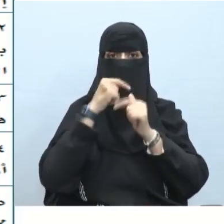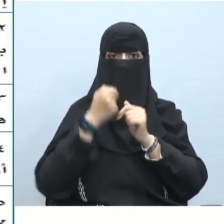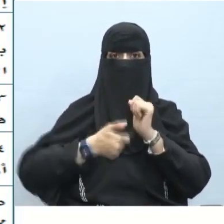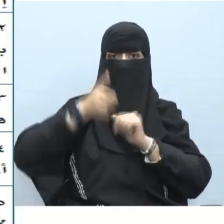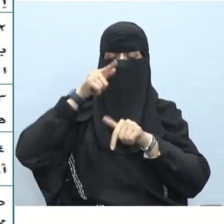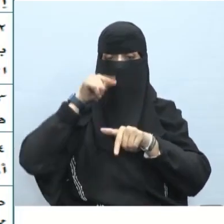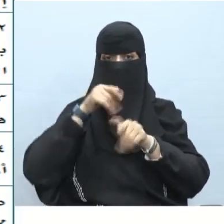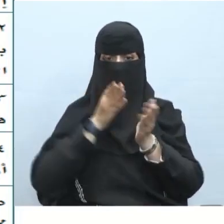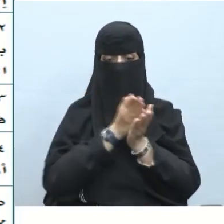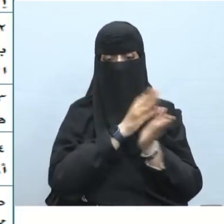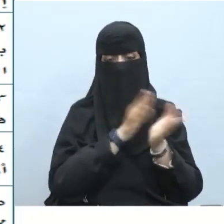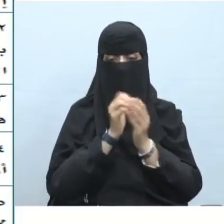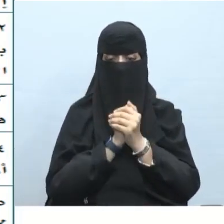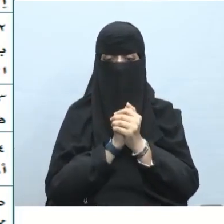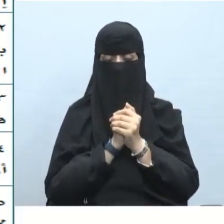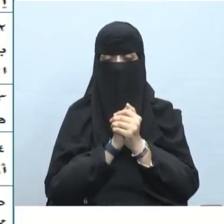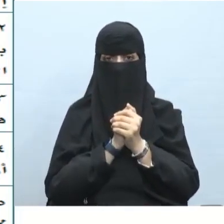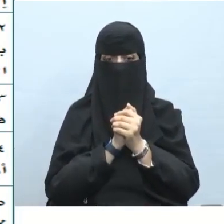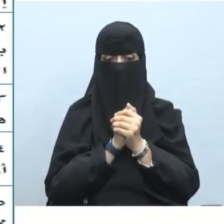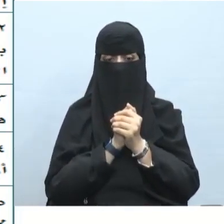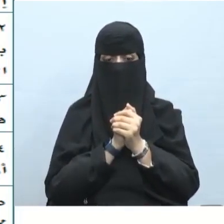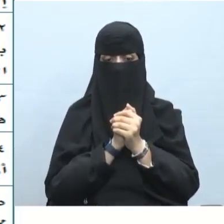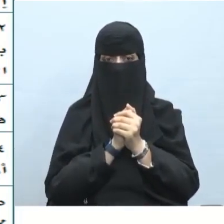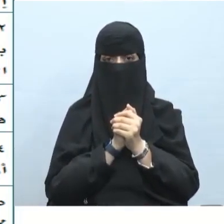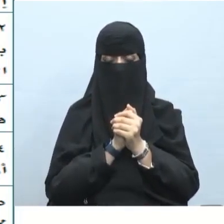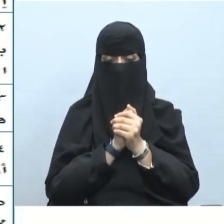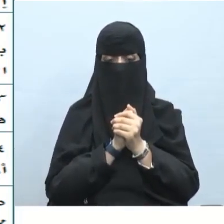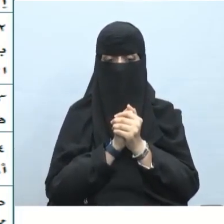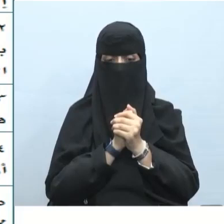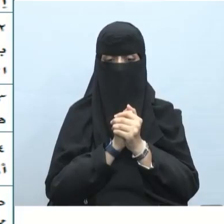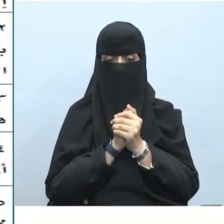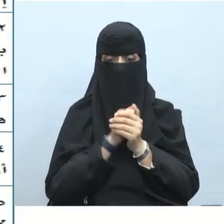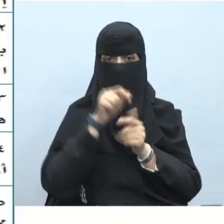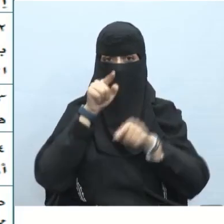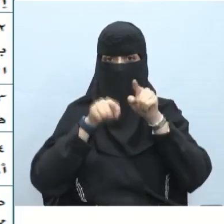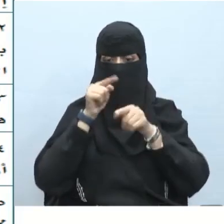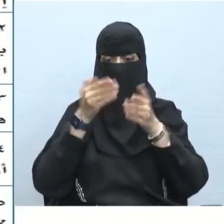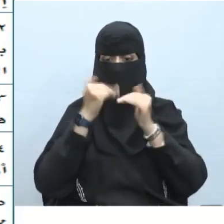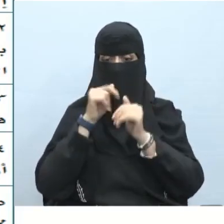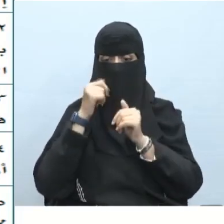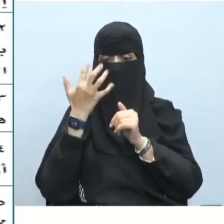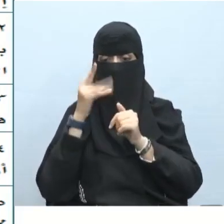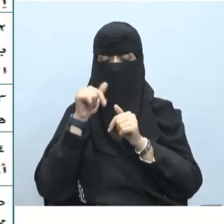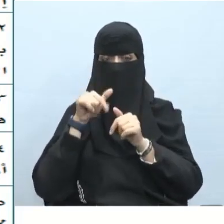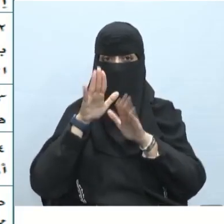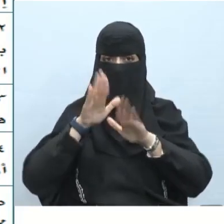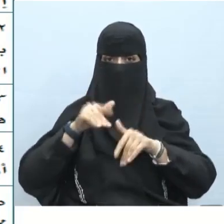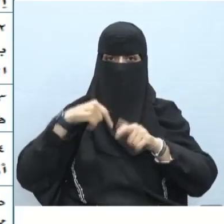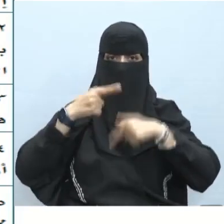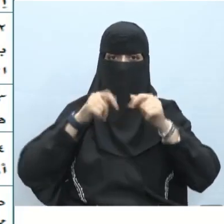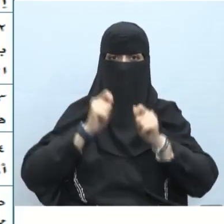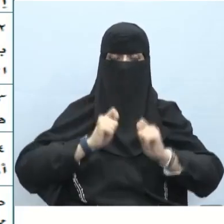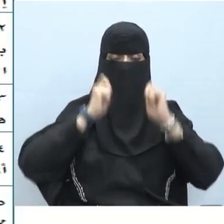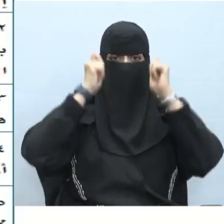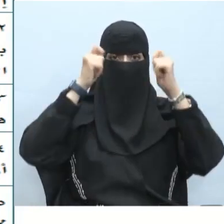ويسلك مسلكها ويفيد حرف العطف أو التخيير رقم خمسة سيظل شعار